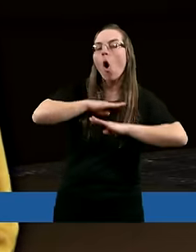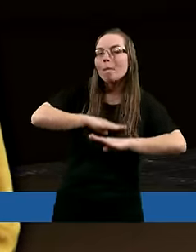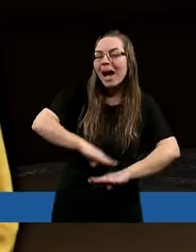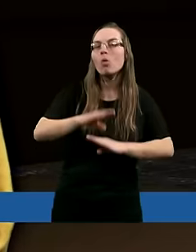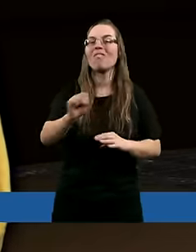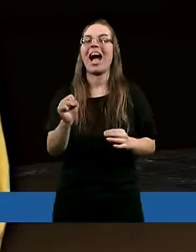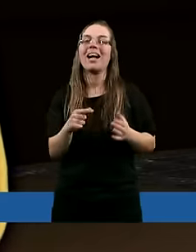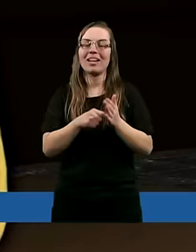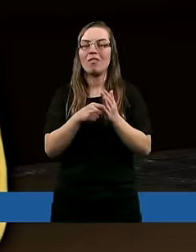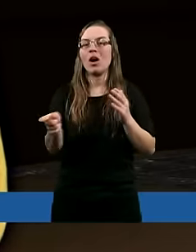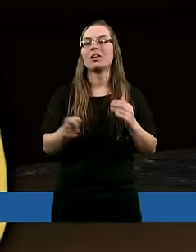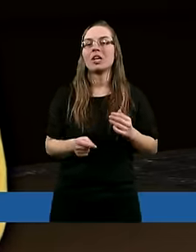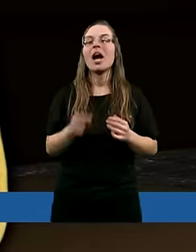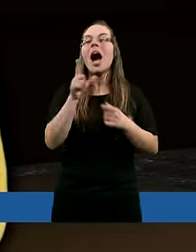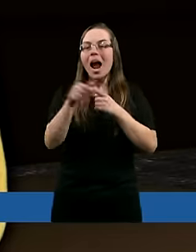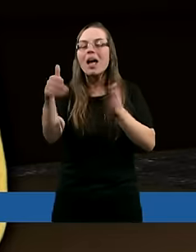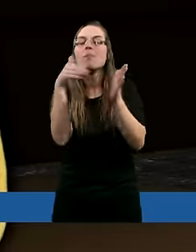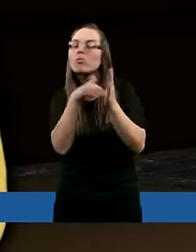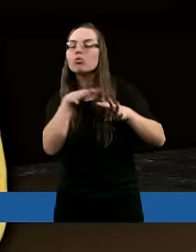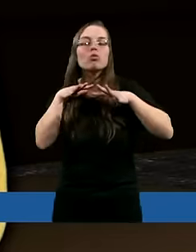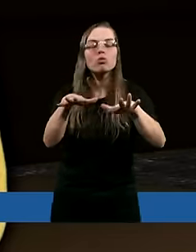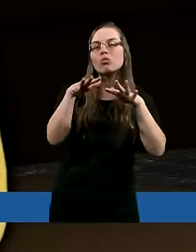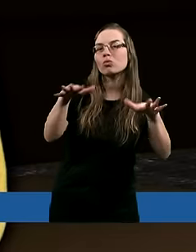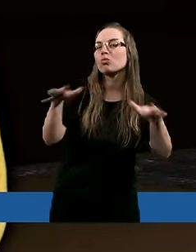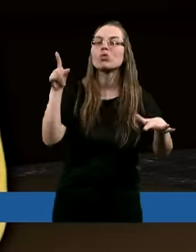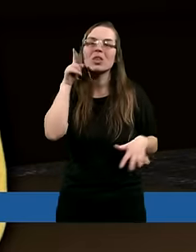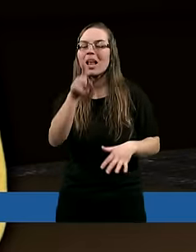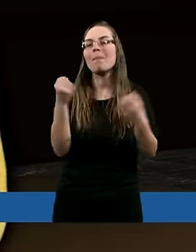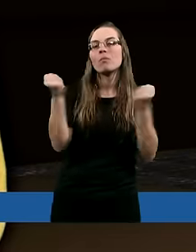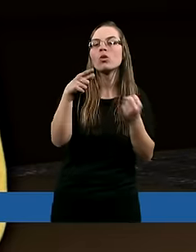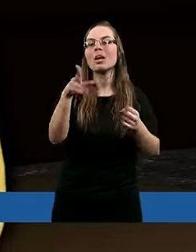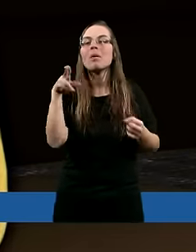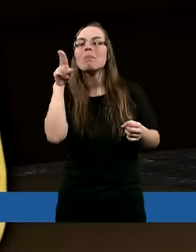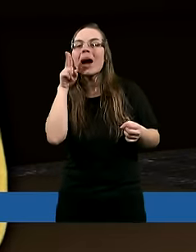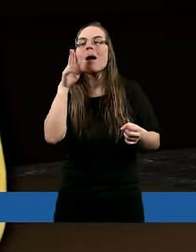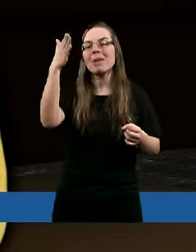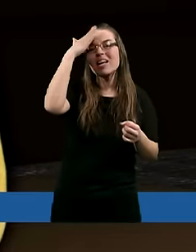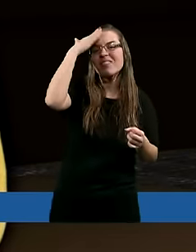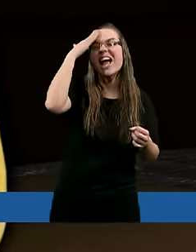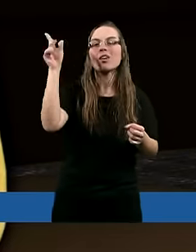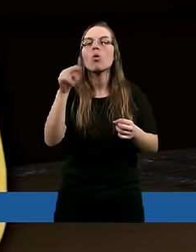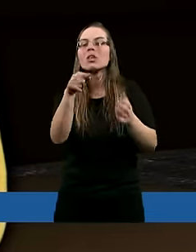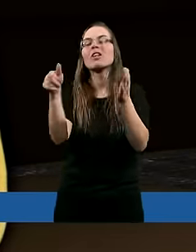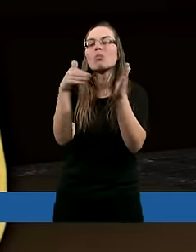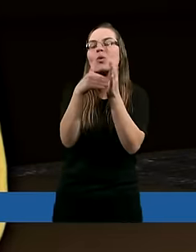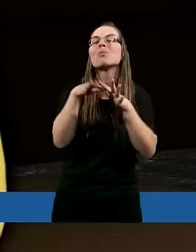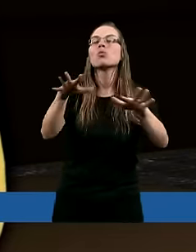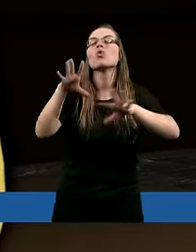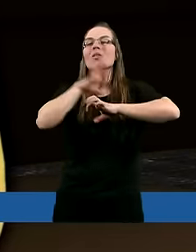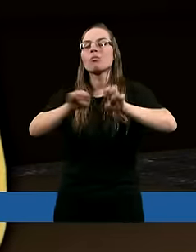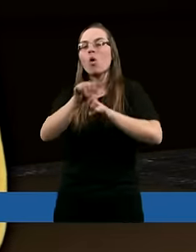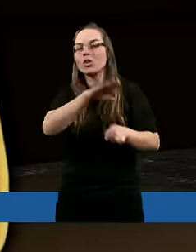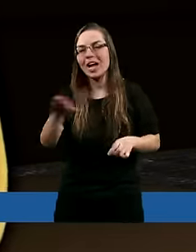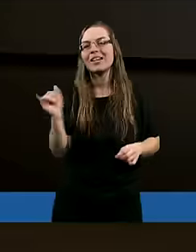cierpliwości, no ale potrzeba dużo, dużo naprawdę też, mama w ogóle potrzebuje dużo modlitwy wstawienniczej.